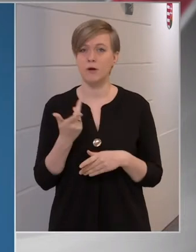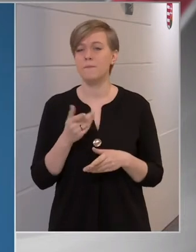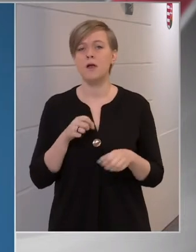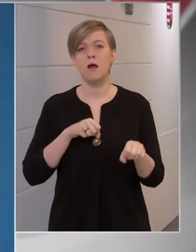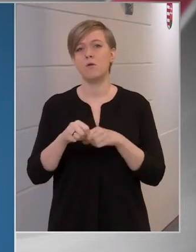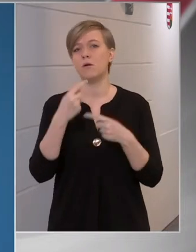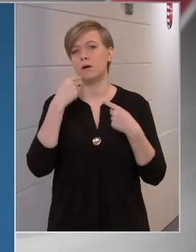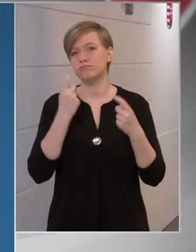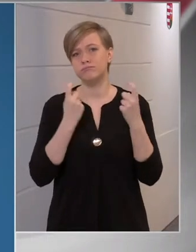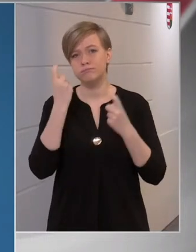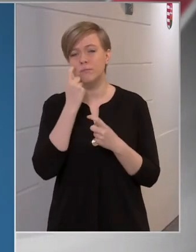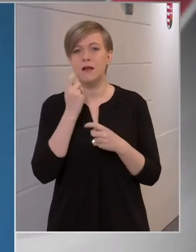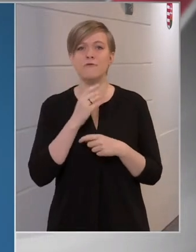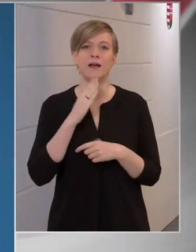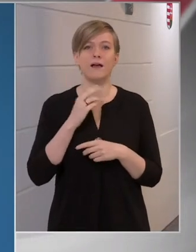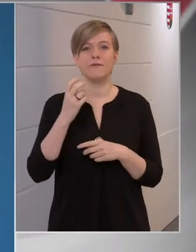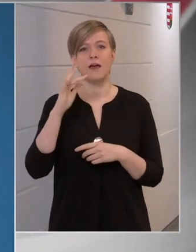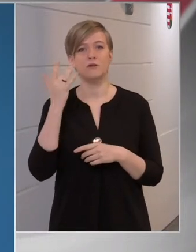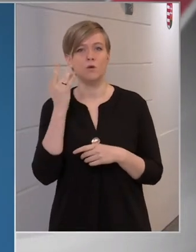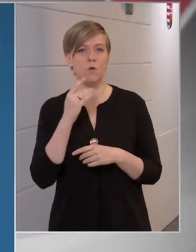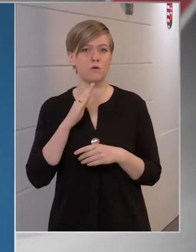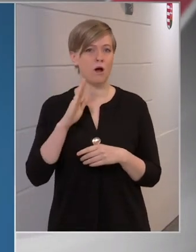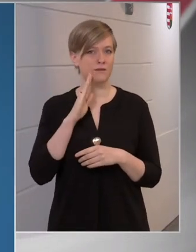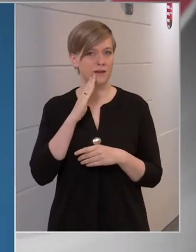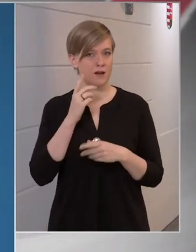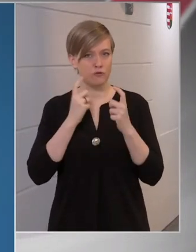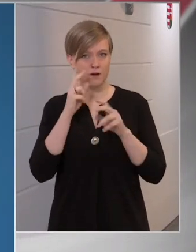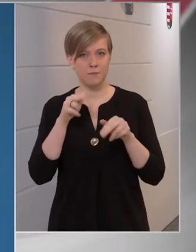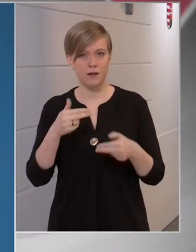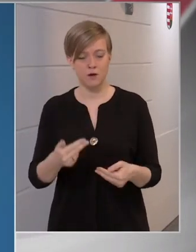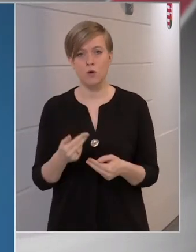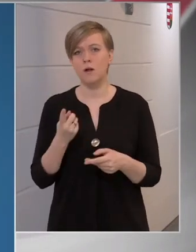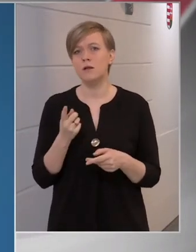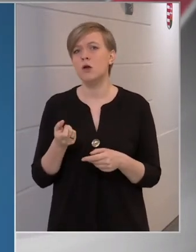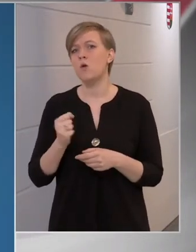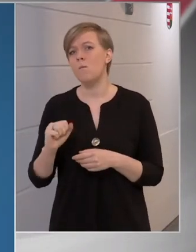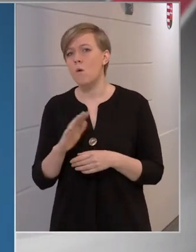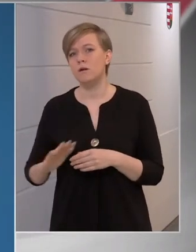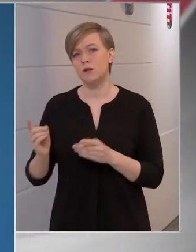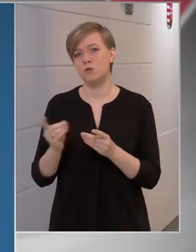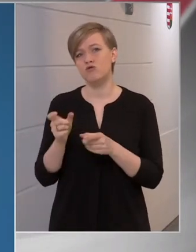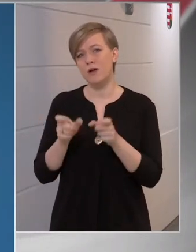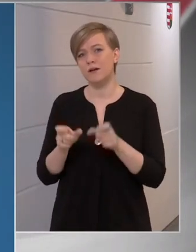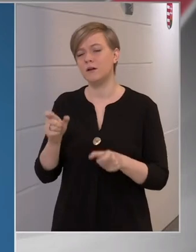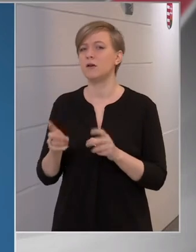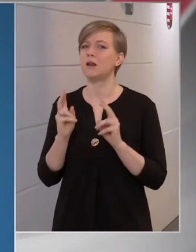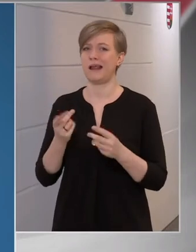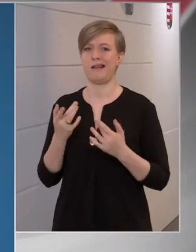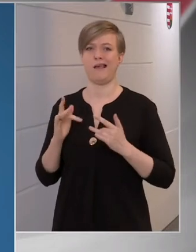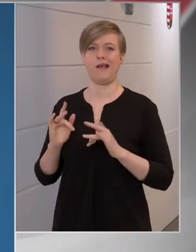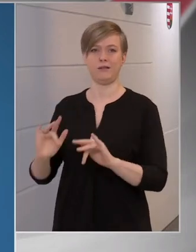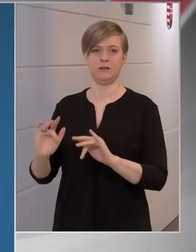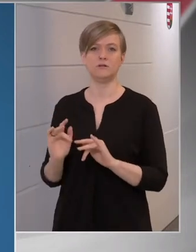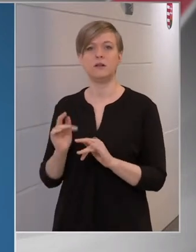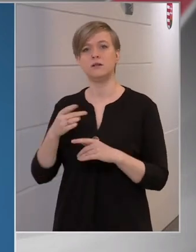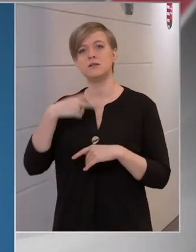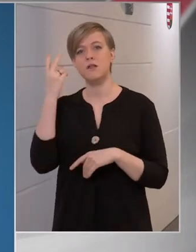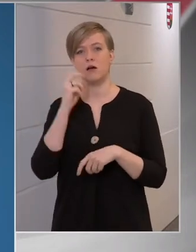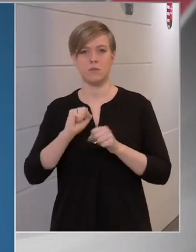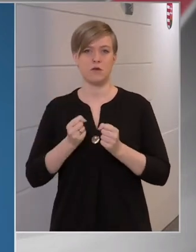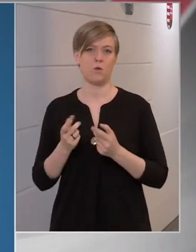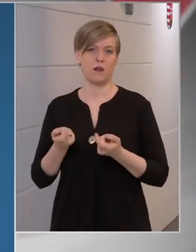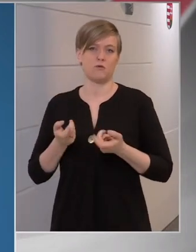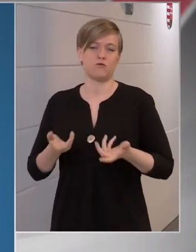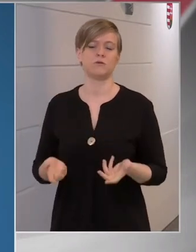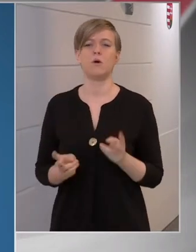álláspontja a Fekete Győr András kielentéséről, amely szerint egyes jobboldali újságírókat egy időre el kellene tiltani a szakma gyakorlásától?